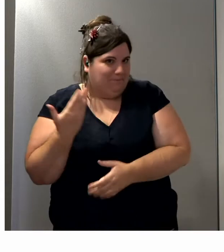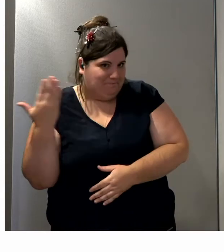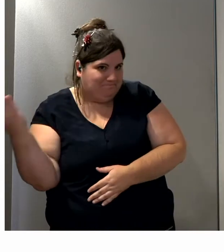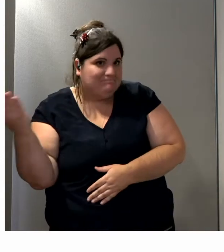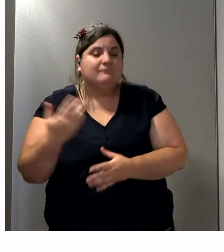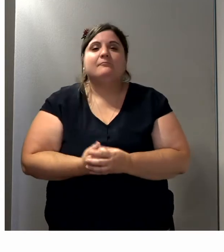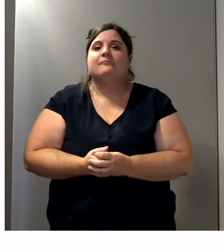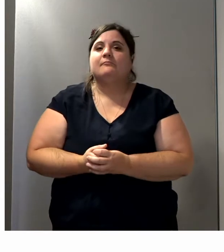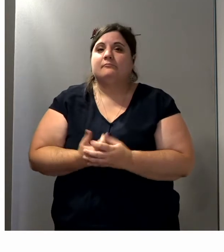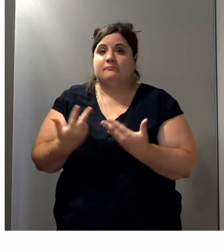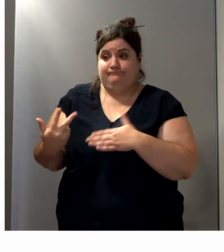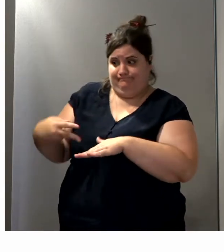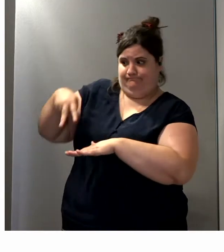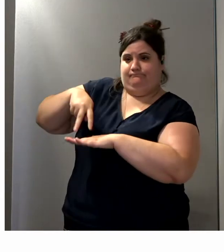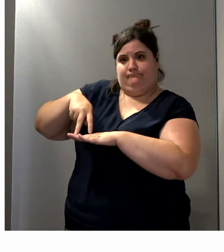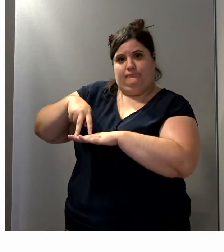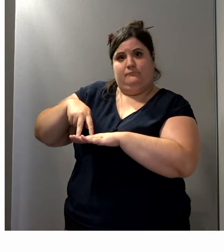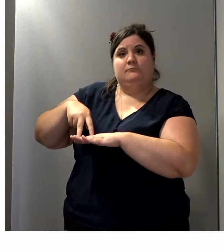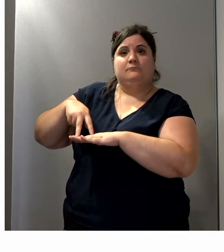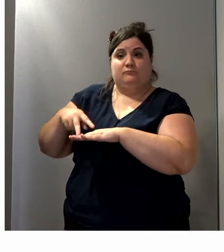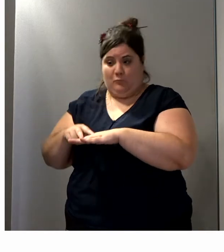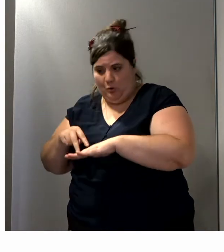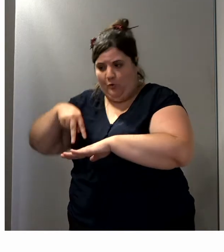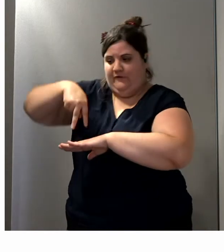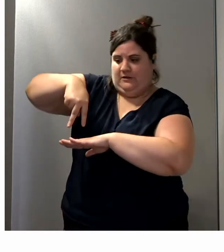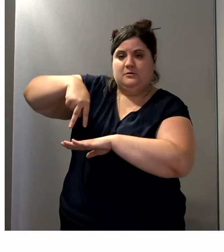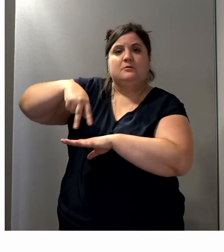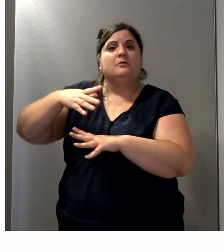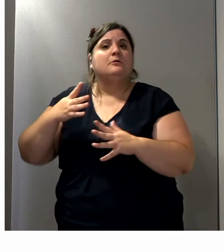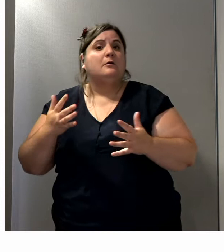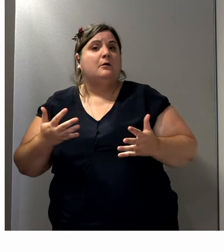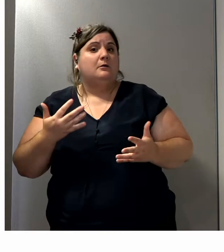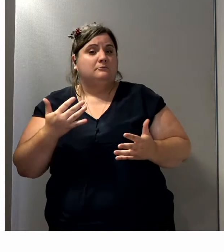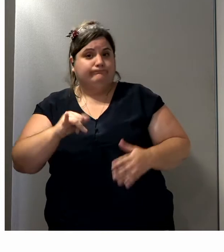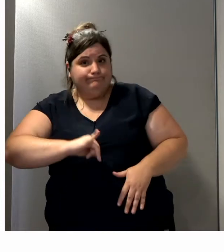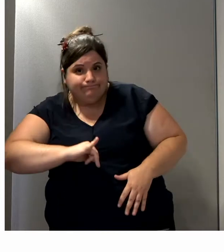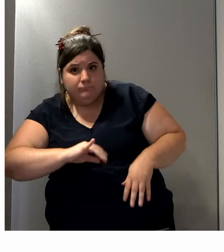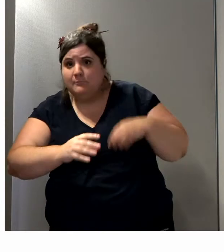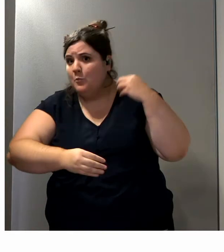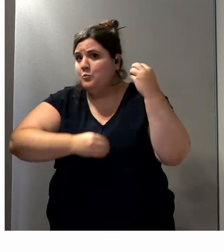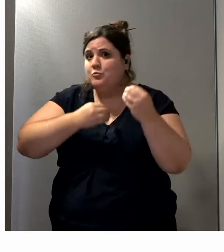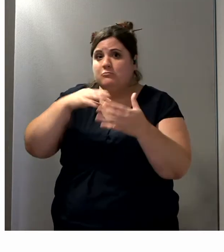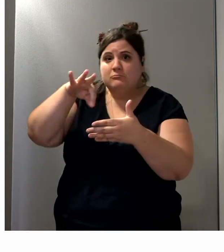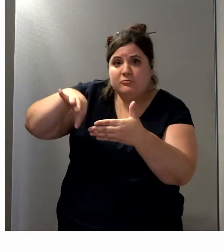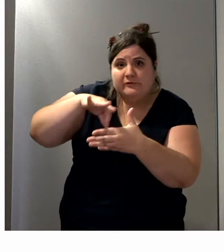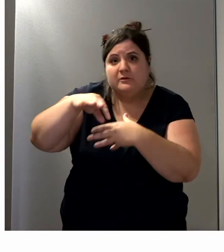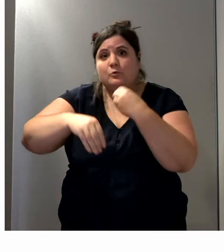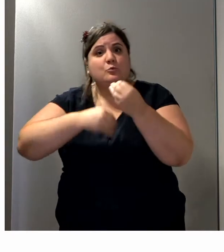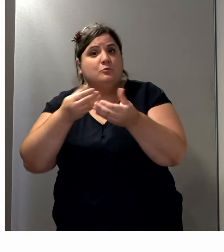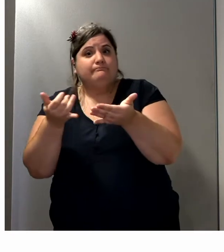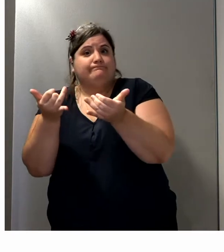s'équiper, se lever, utiliser les toilettes, se faire la cuisine, aller à table de façon autonome et sans personne.